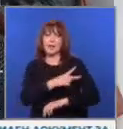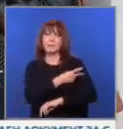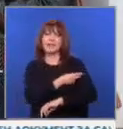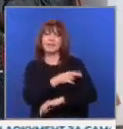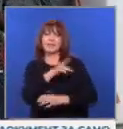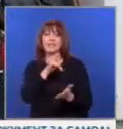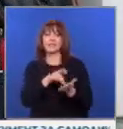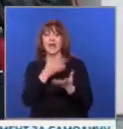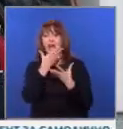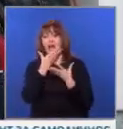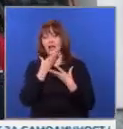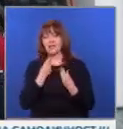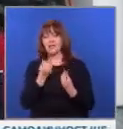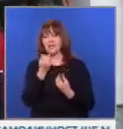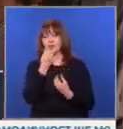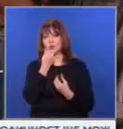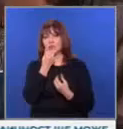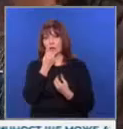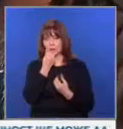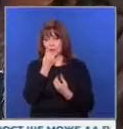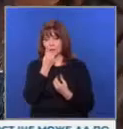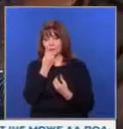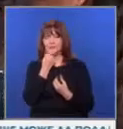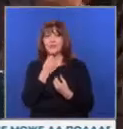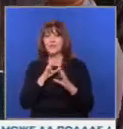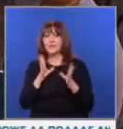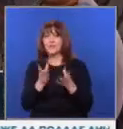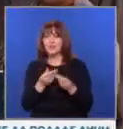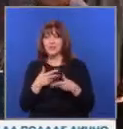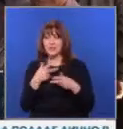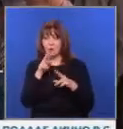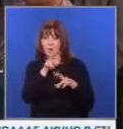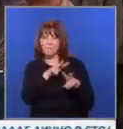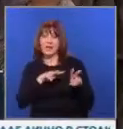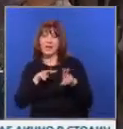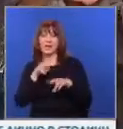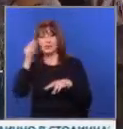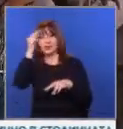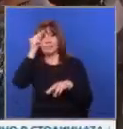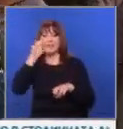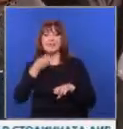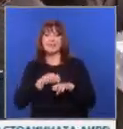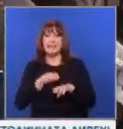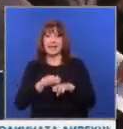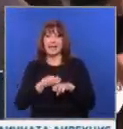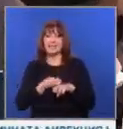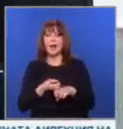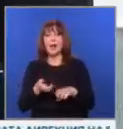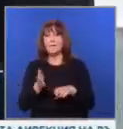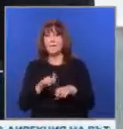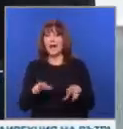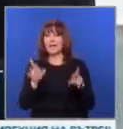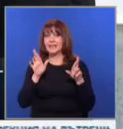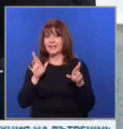център в красивото албанско село Постец. Всички искаха да бъдат прегледани от българските лекари. Пак надеждата